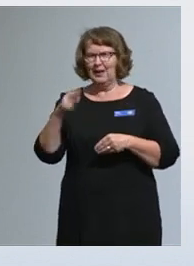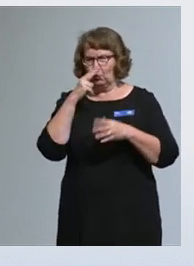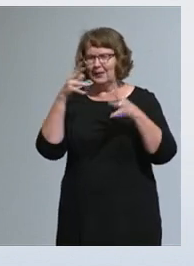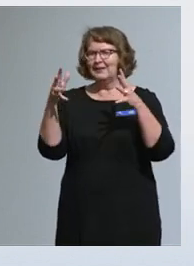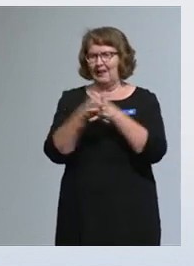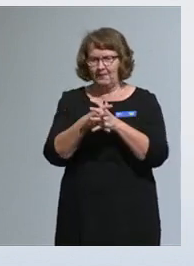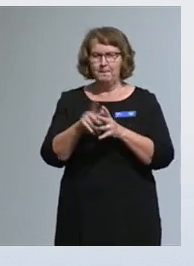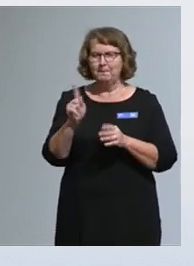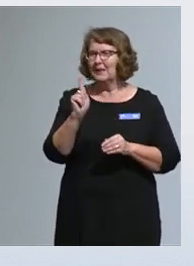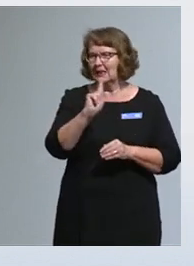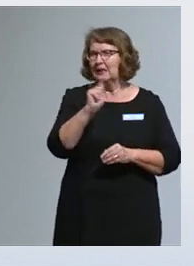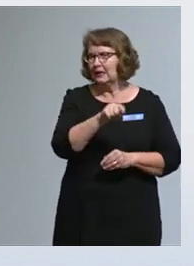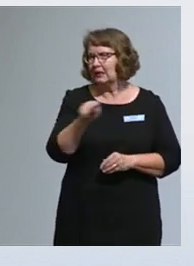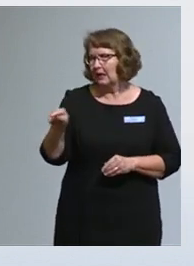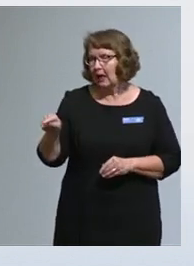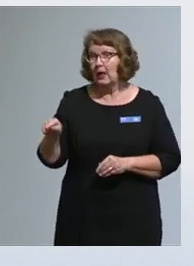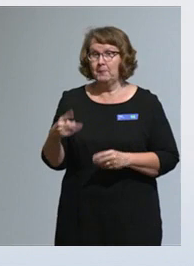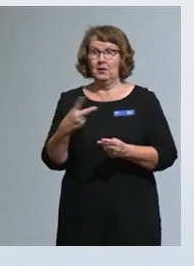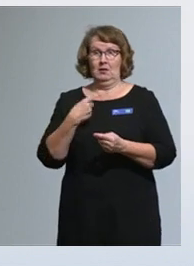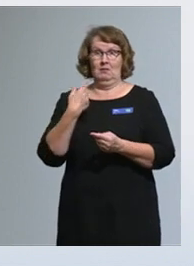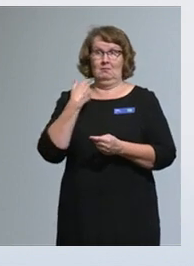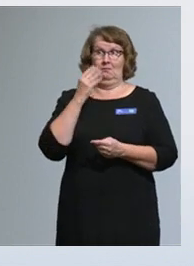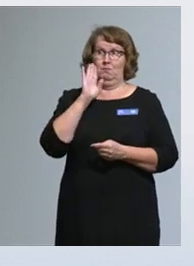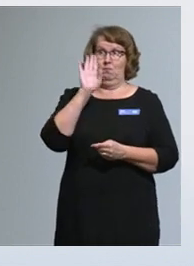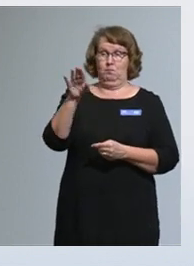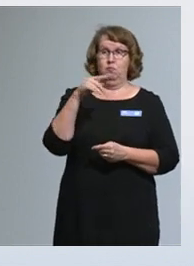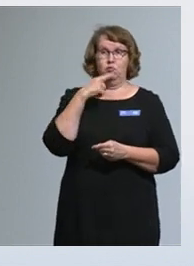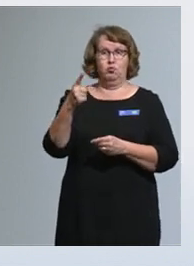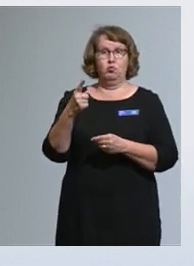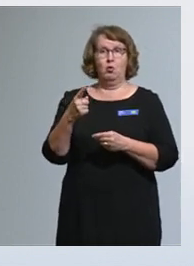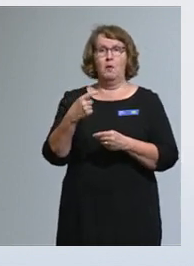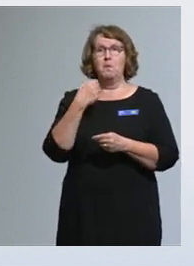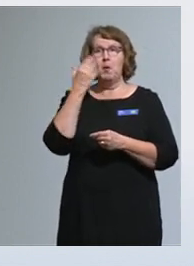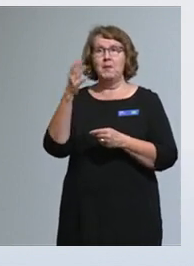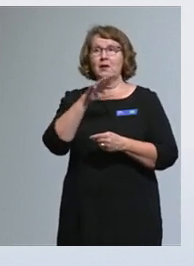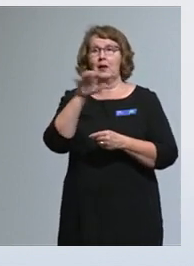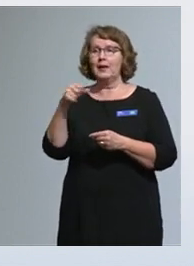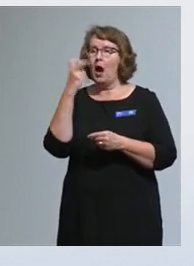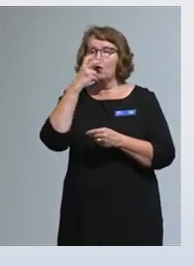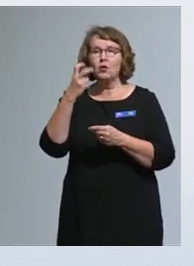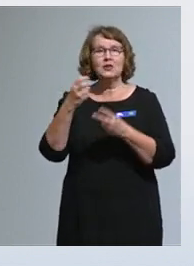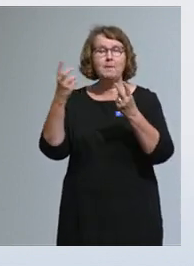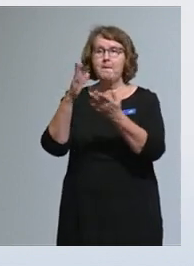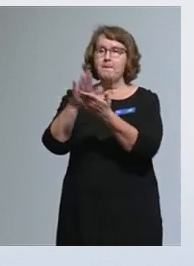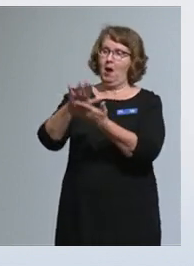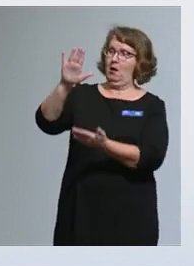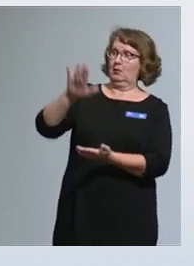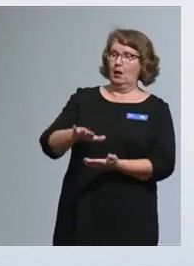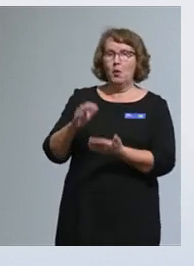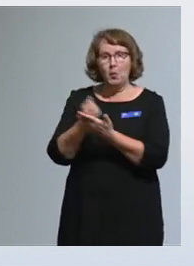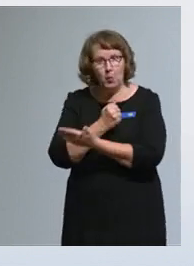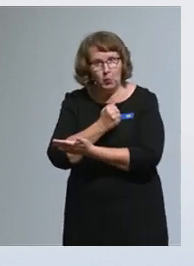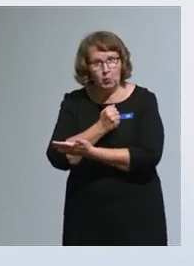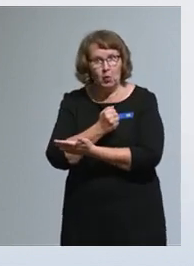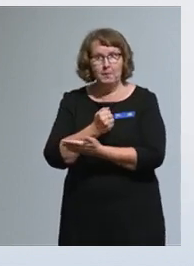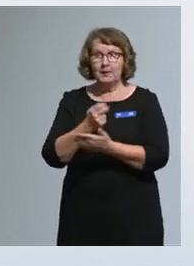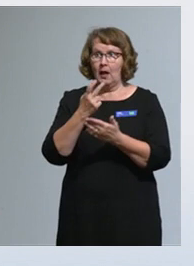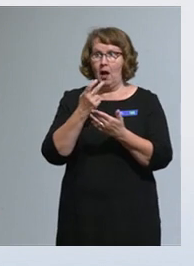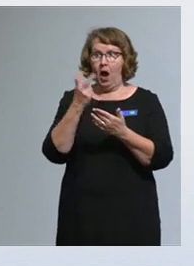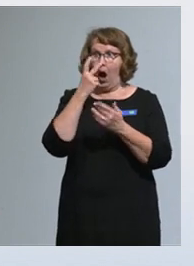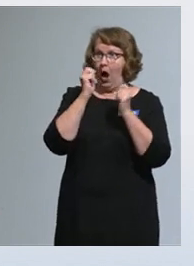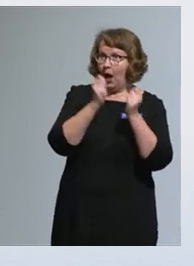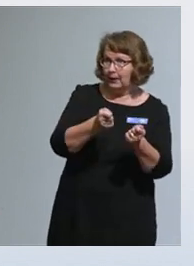tulevaisuudessa kaikki valtioavustushaut löytyvät samasta palvelusta. Haitut ja myönnetyt avustukset ovat kaikkien nähtävillä.